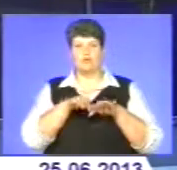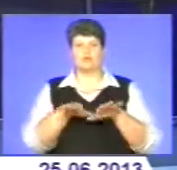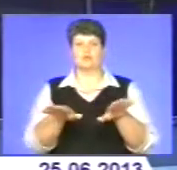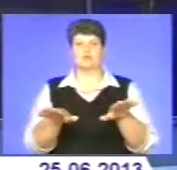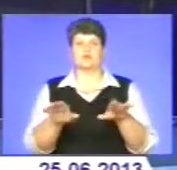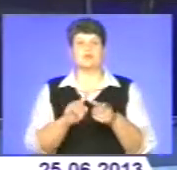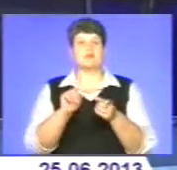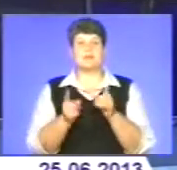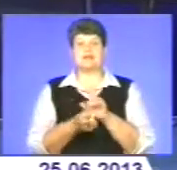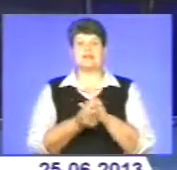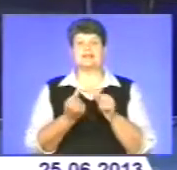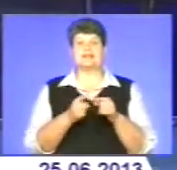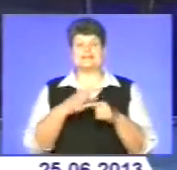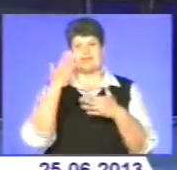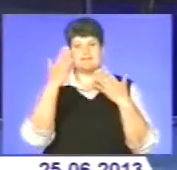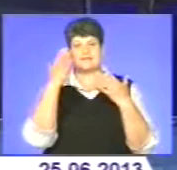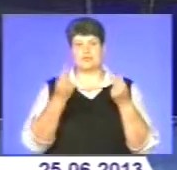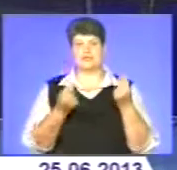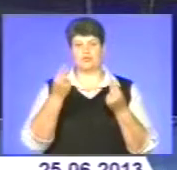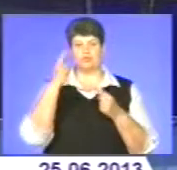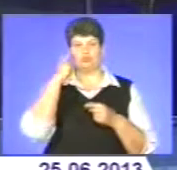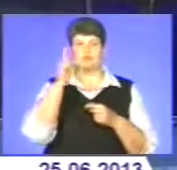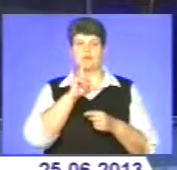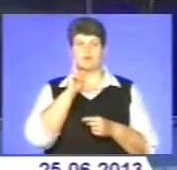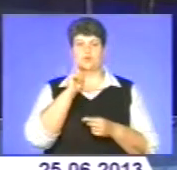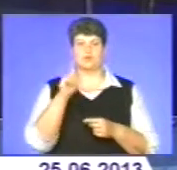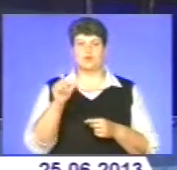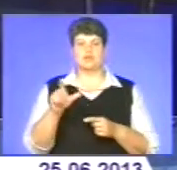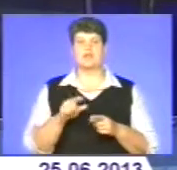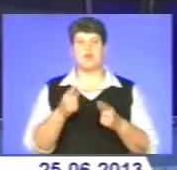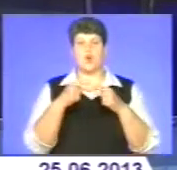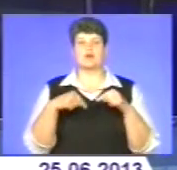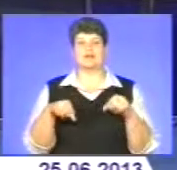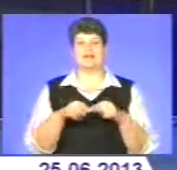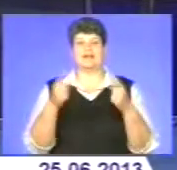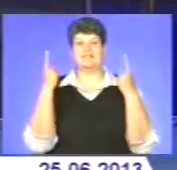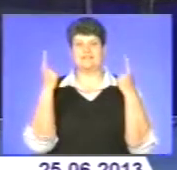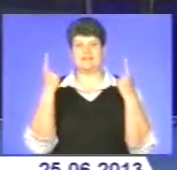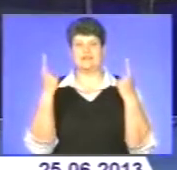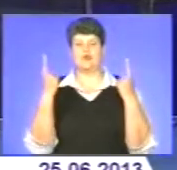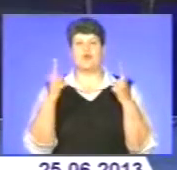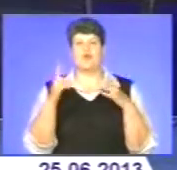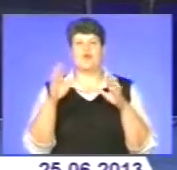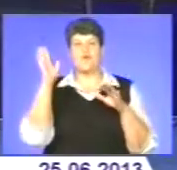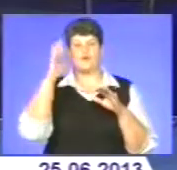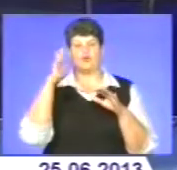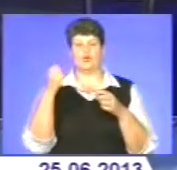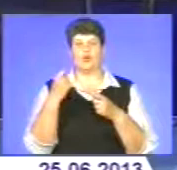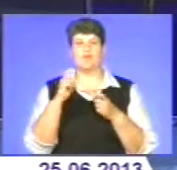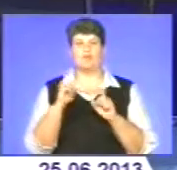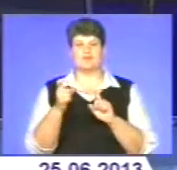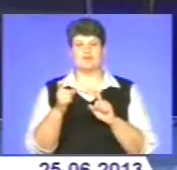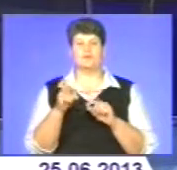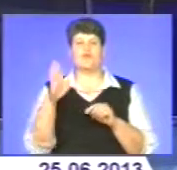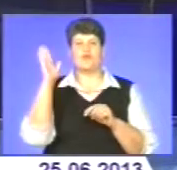перетворити це на веселу гру, поміркувала молодь цими вихідними і організувала велику водяну битву. Про переможців битви